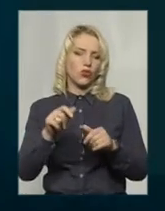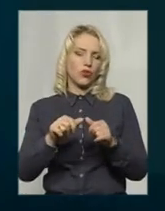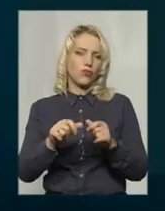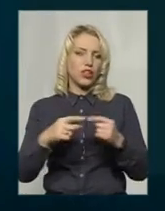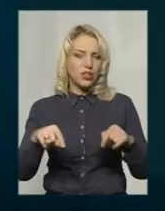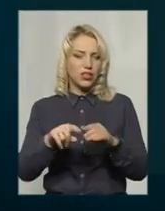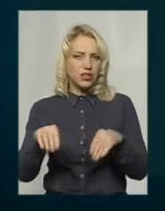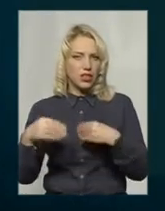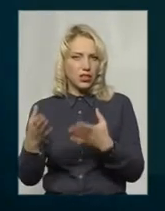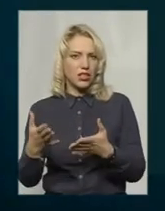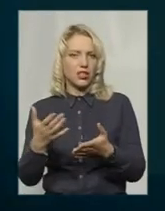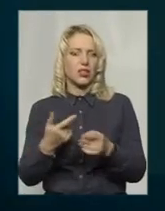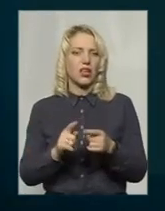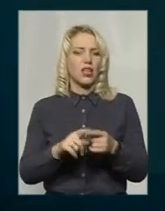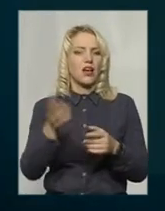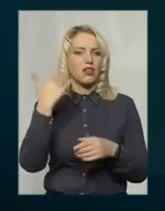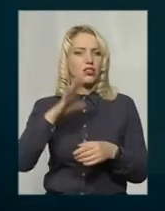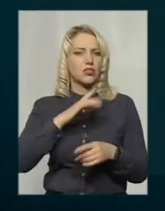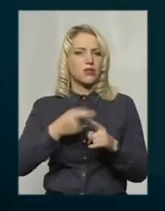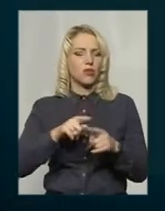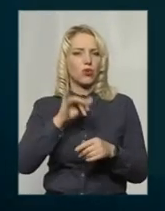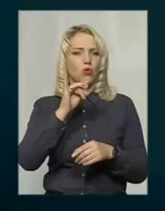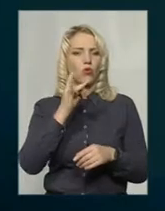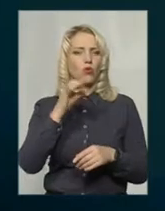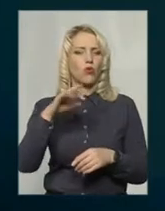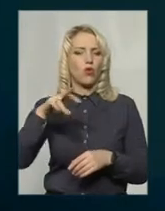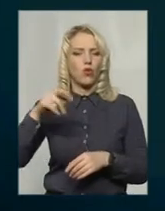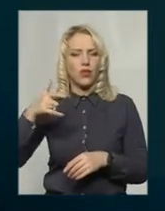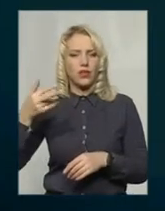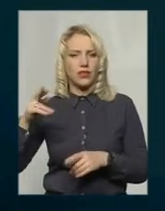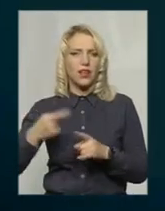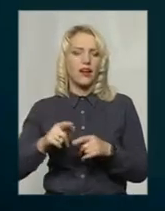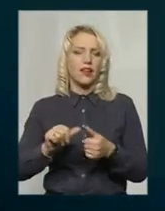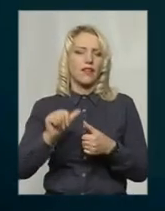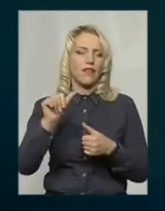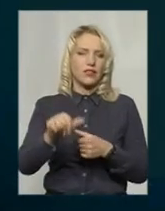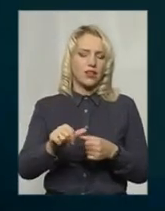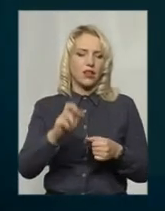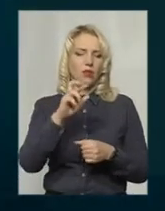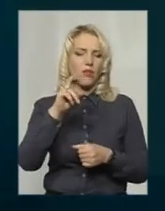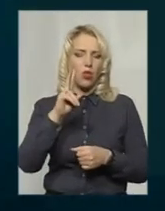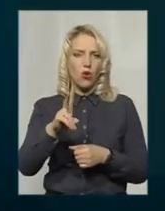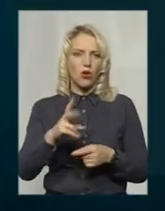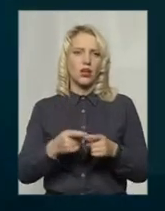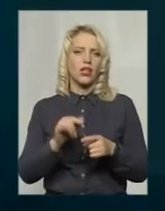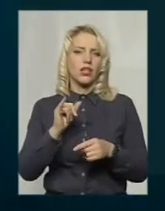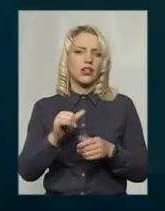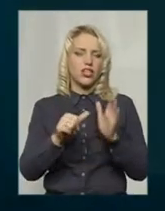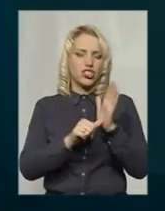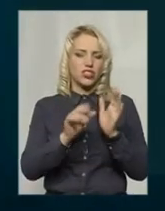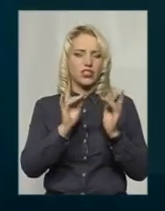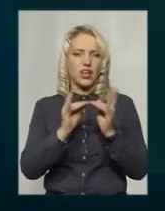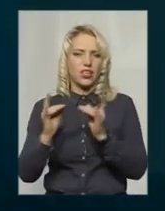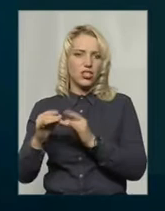в нас займало відділення урології. Виділили їм блок інтенсивної терапії на 6 ліжок. І також виділили